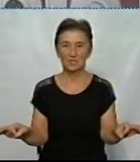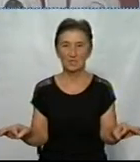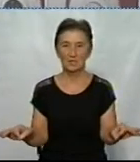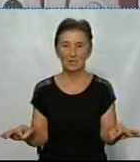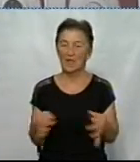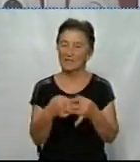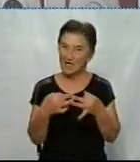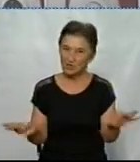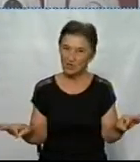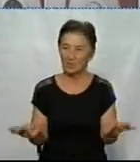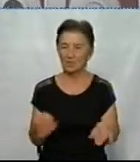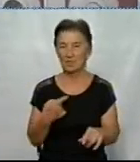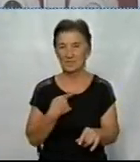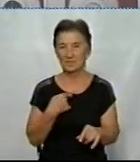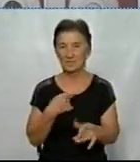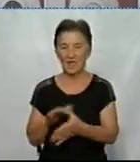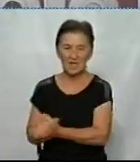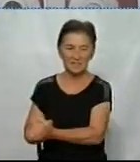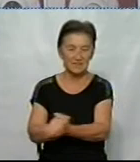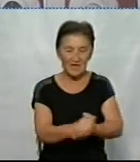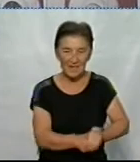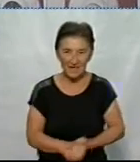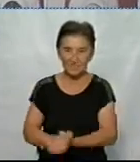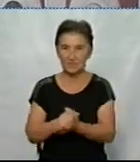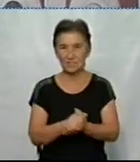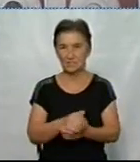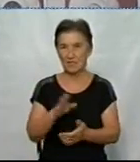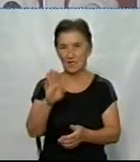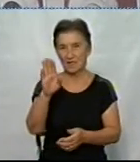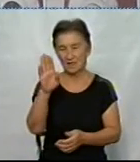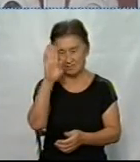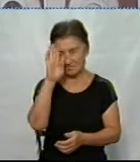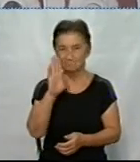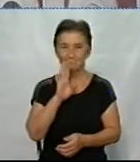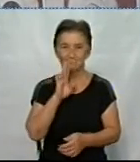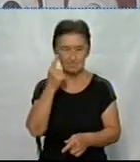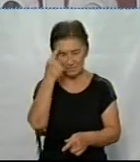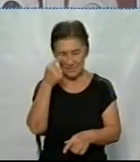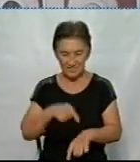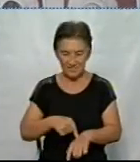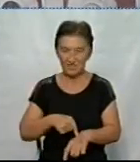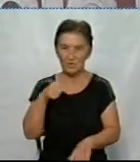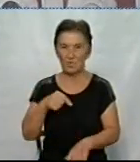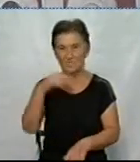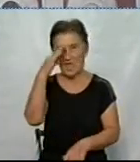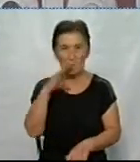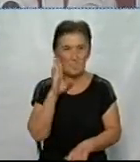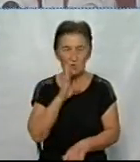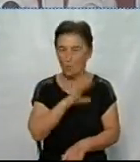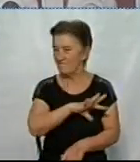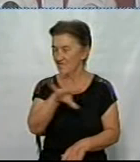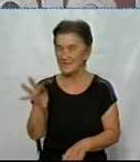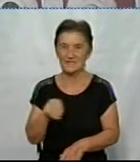це цілісність держави. Свідомі хлопці, дівчата, юнаки, батьки всі свідомі.